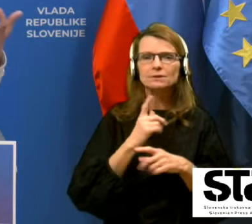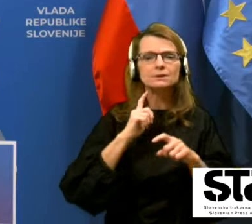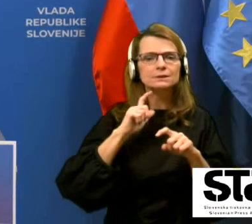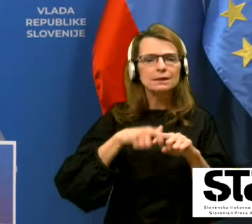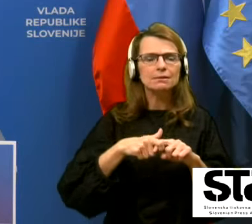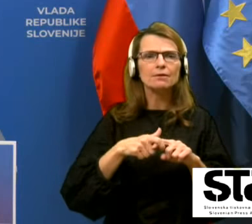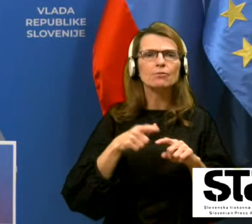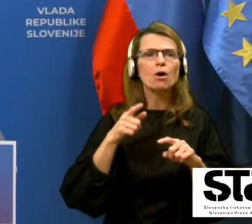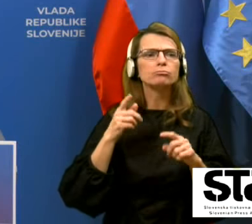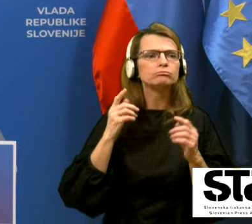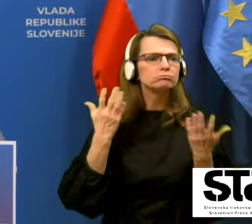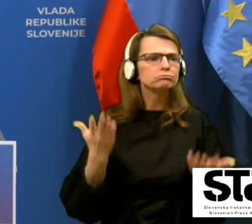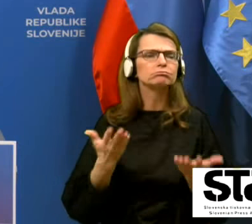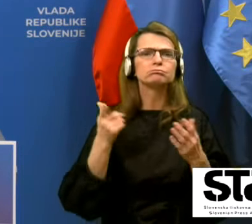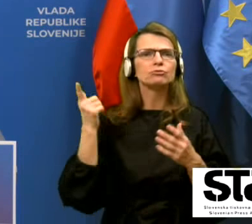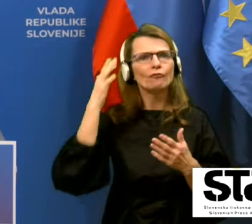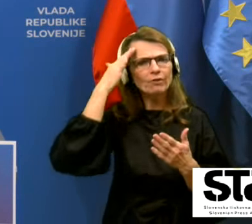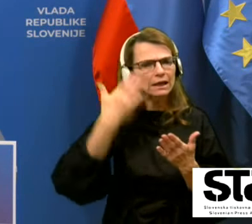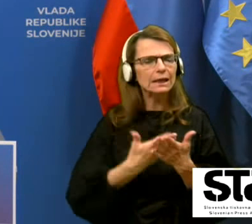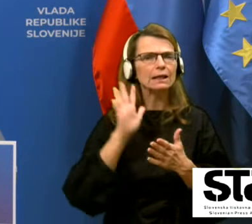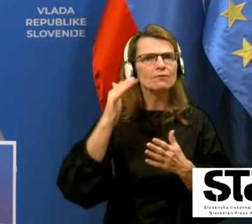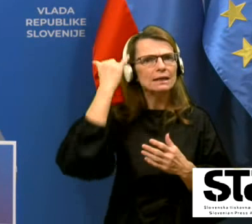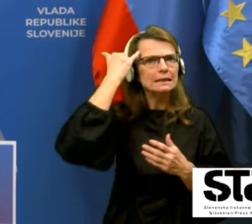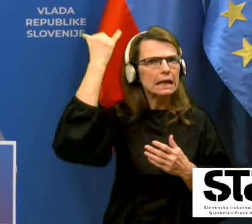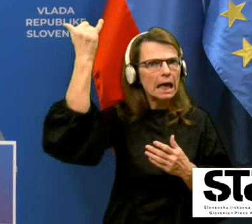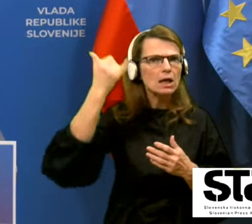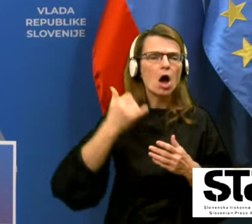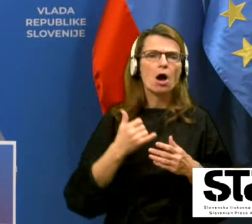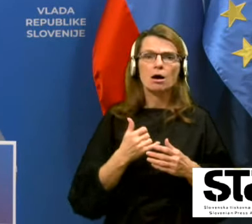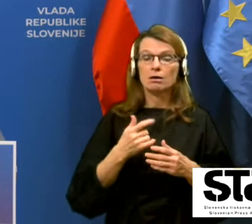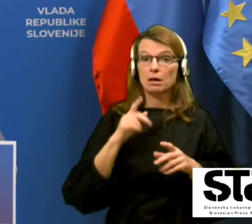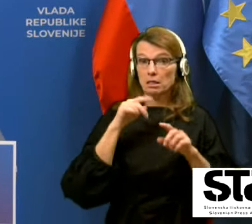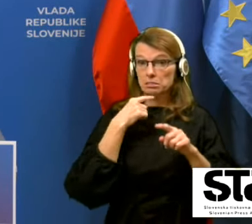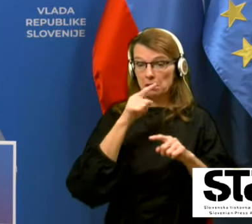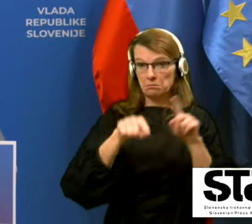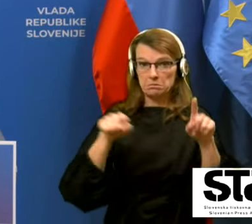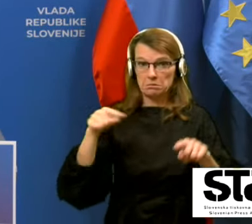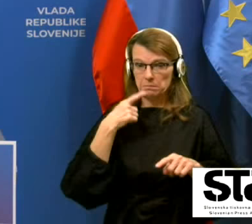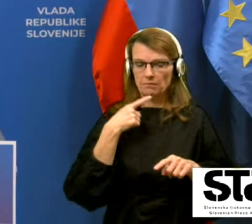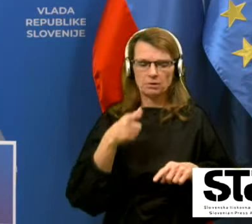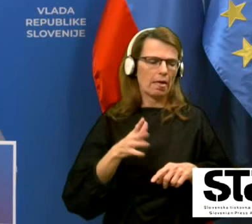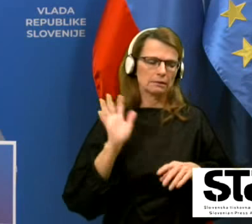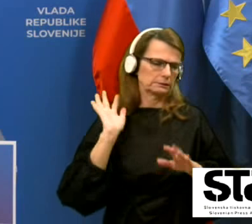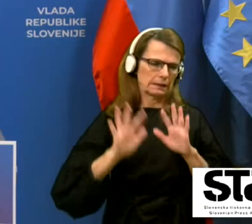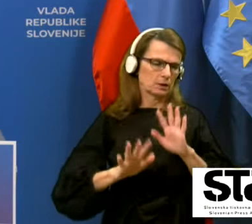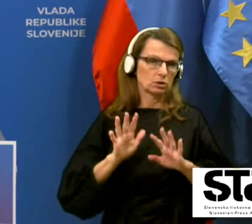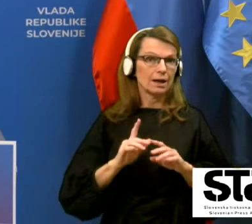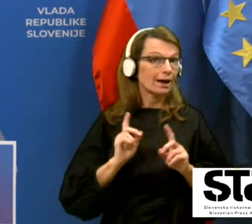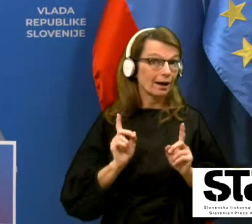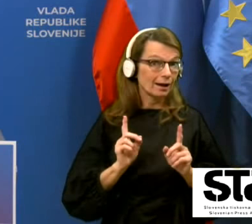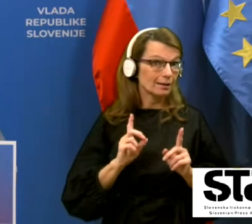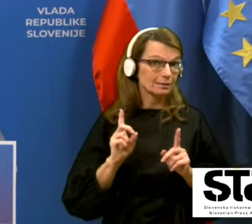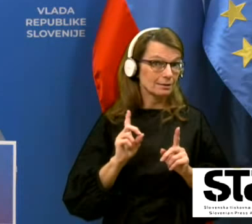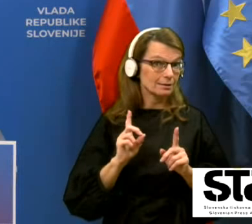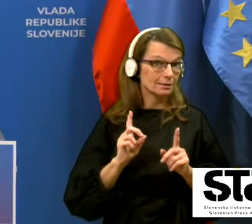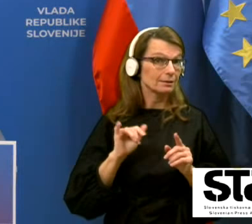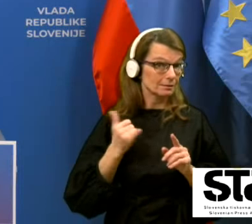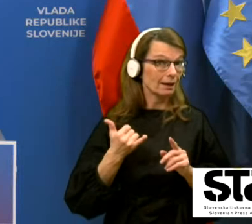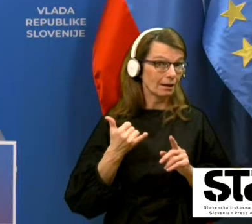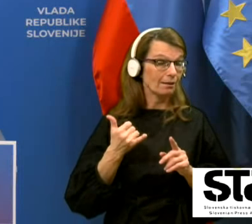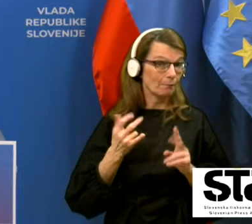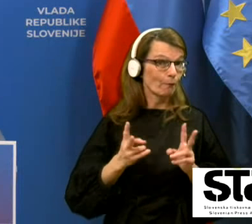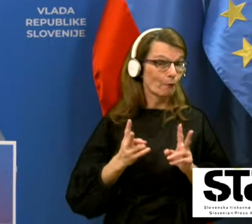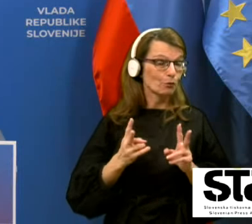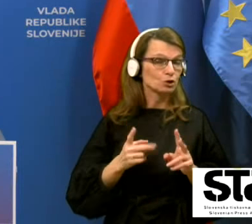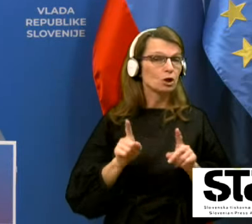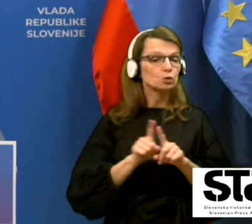ideje, tudi če so nekateri so pravili, da so ne mogoče. In družba jim je tudi zaupala, jim je